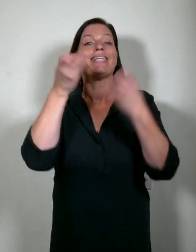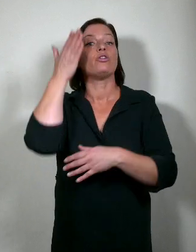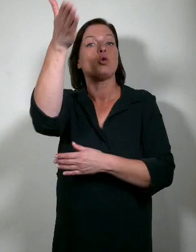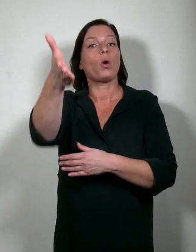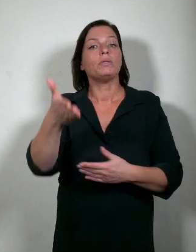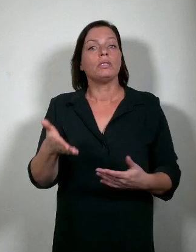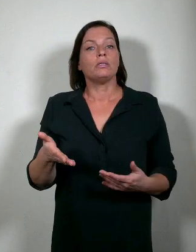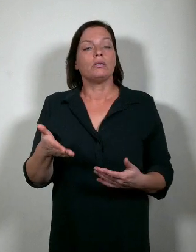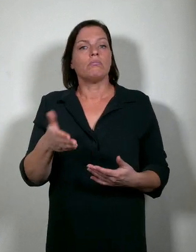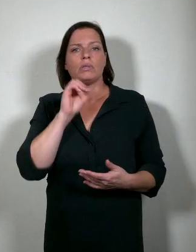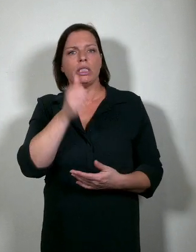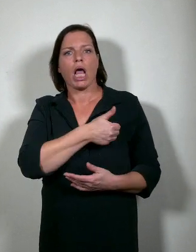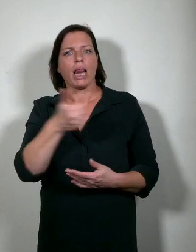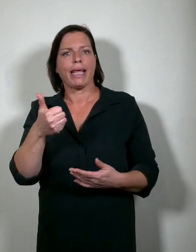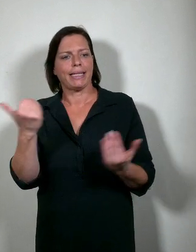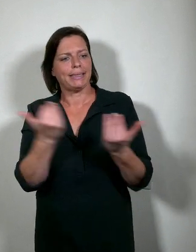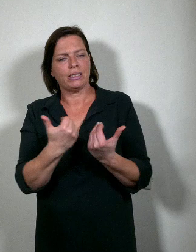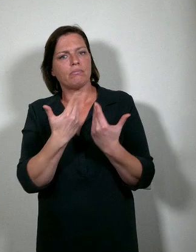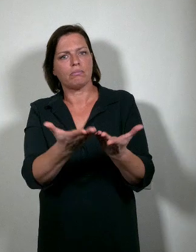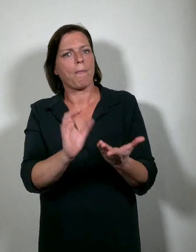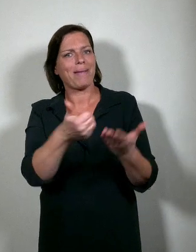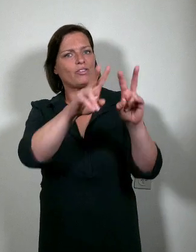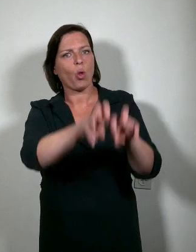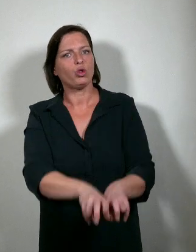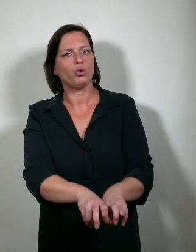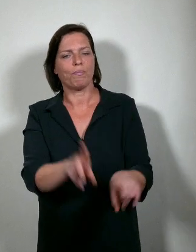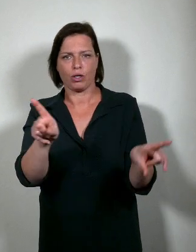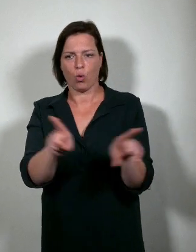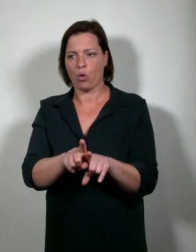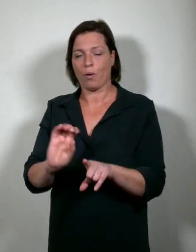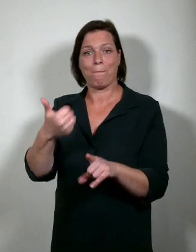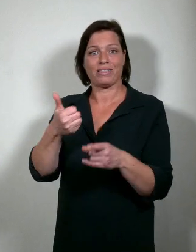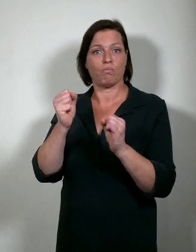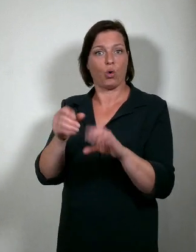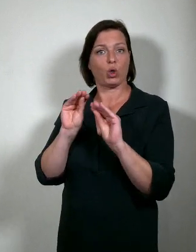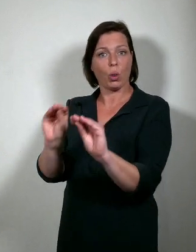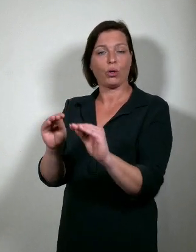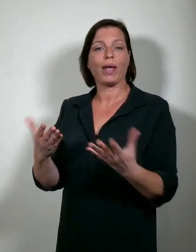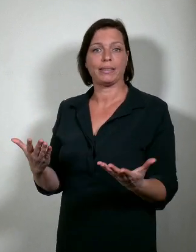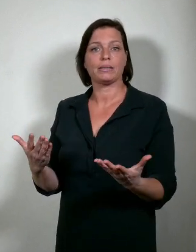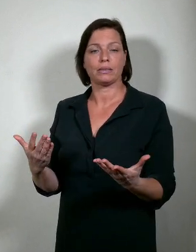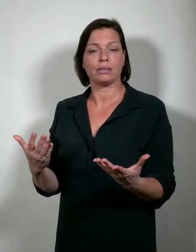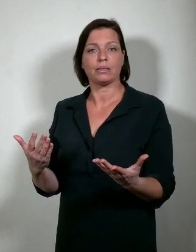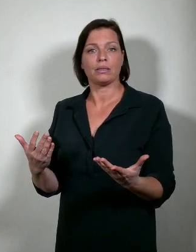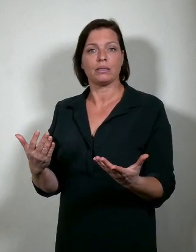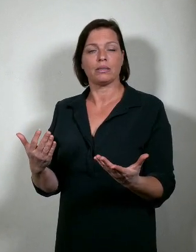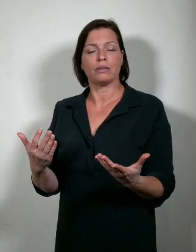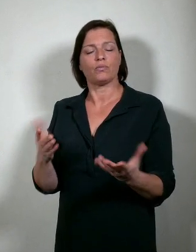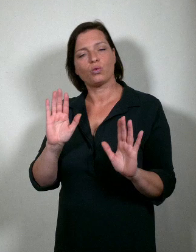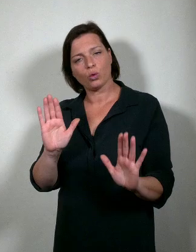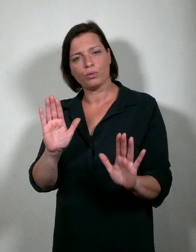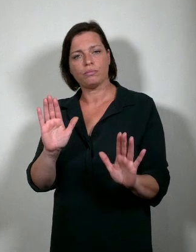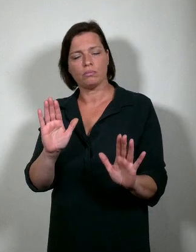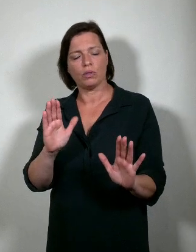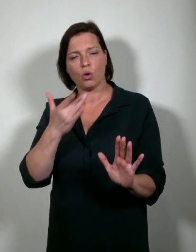niet alleen ten dienste van het best mogelijke onderzoek, maar natuurlijk ook van het best mogelijke onderwijs. Nu, laat mij wat dat